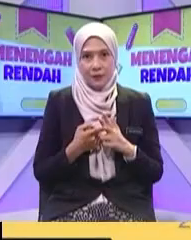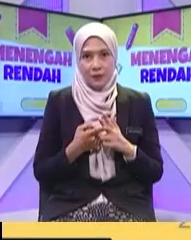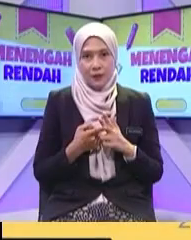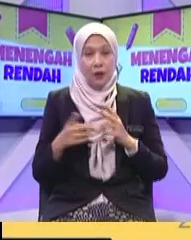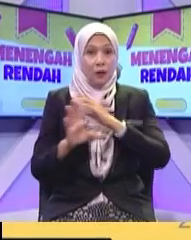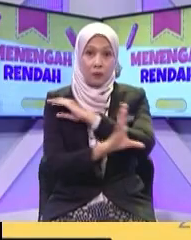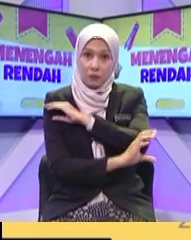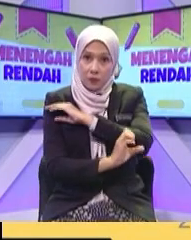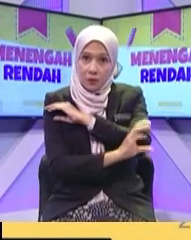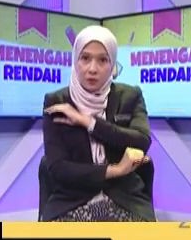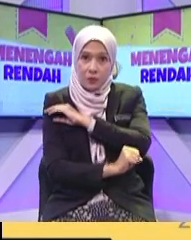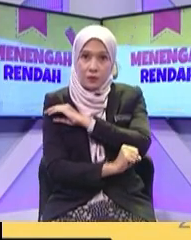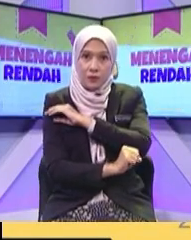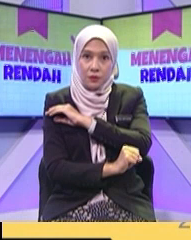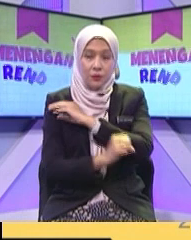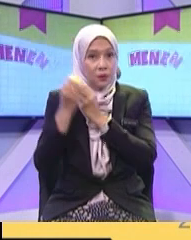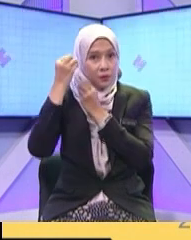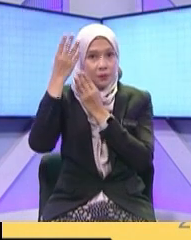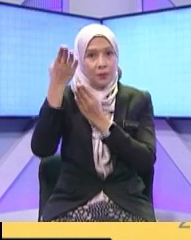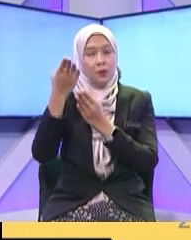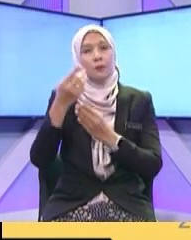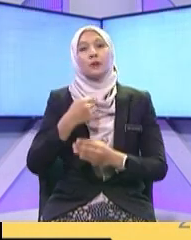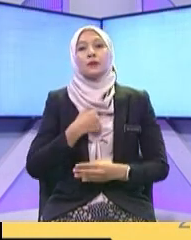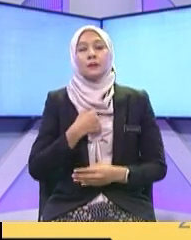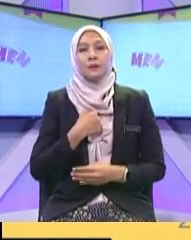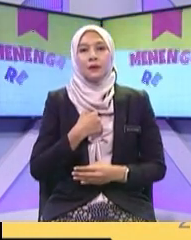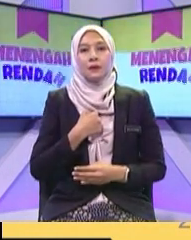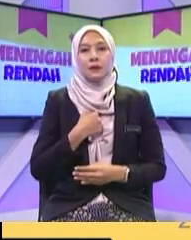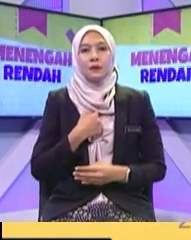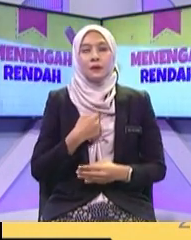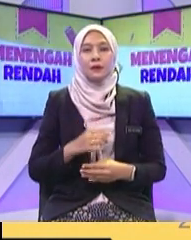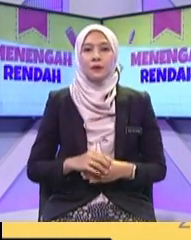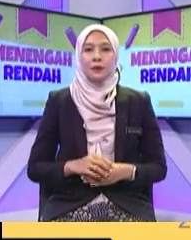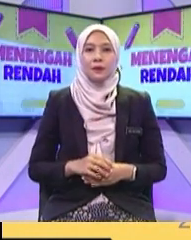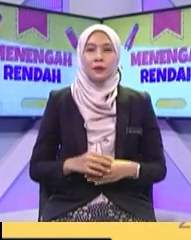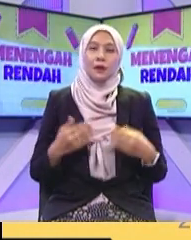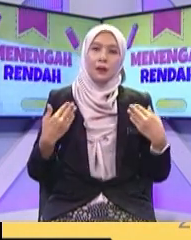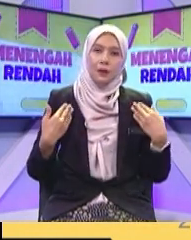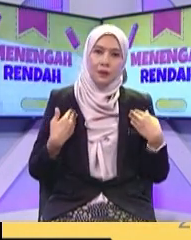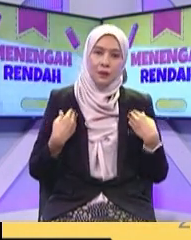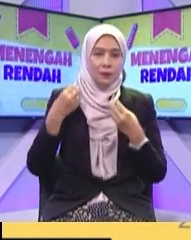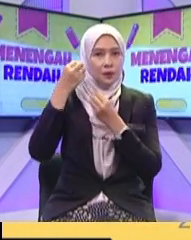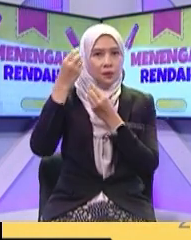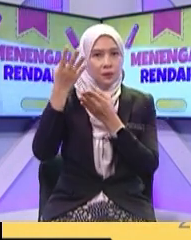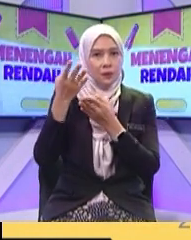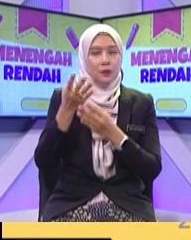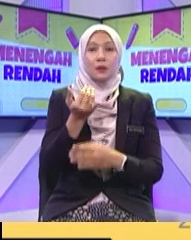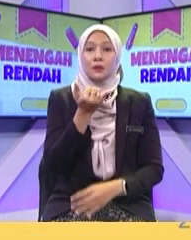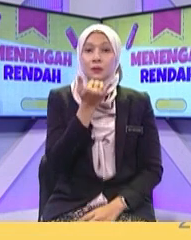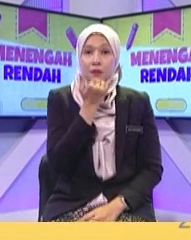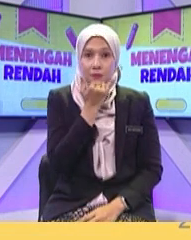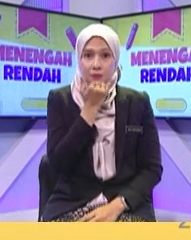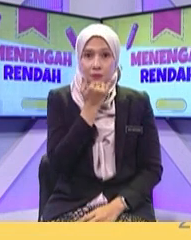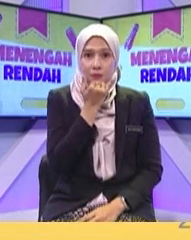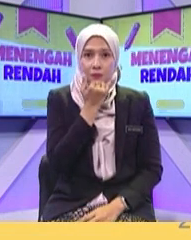Mungkin maklumat kita mudah Diperolehi Yang ketiga Terdapat maklumat yang tersebar Dalam masa jawang yang Tidak tepat Betul Di mana yang Ifan Maklumkan